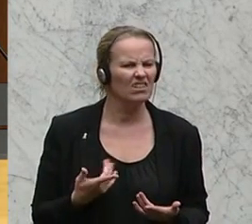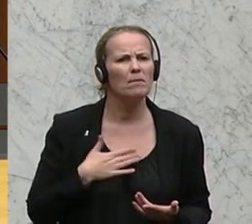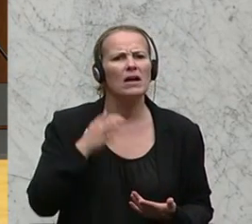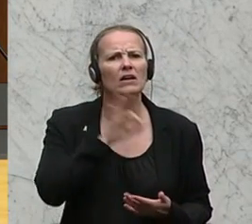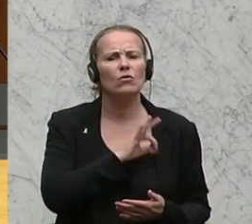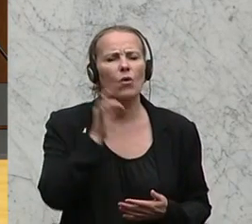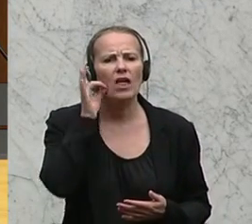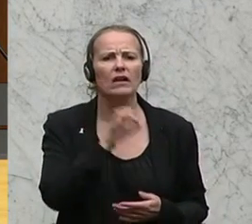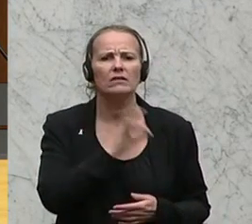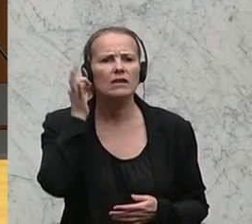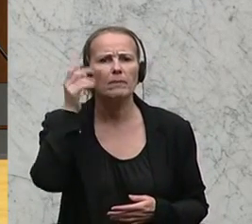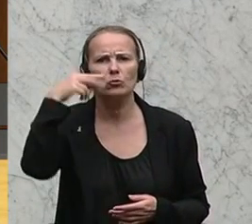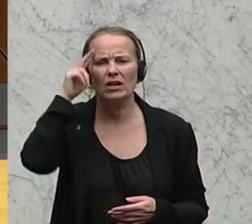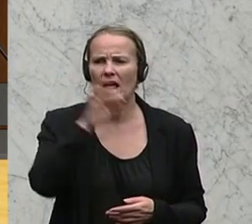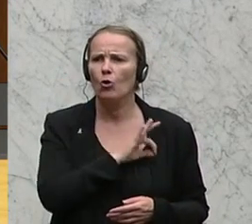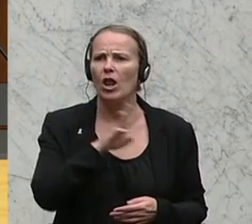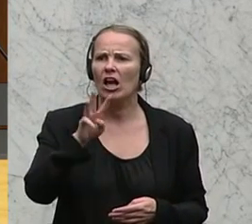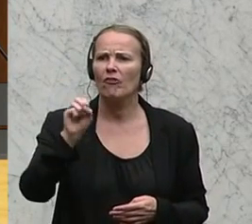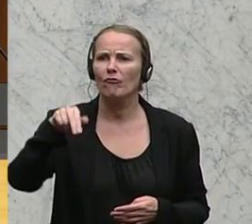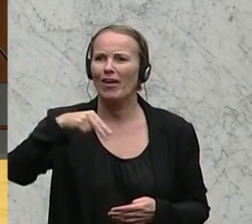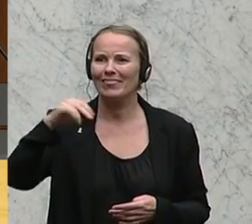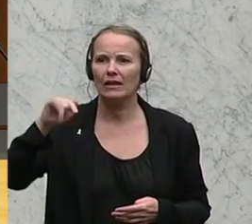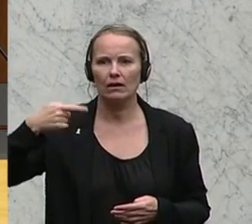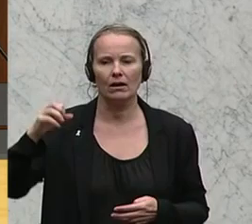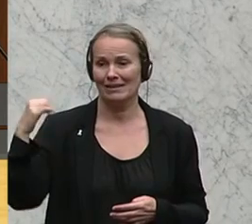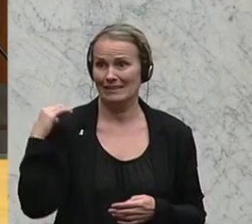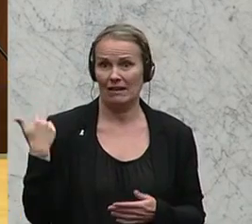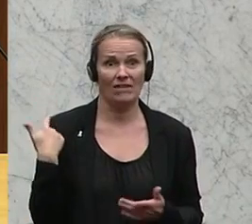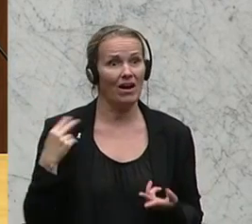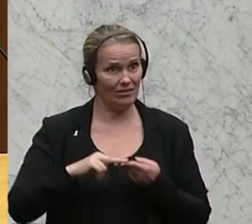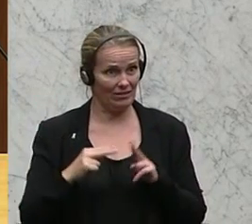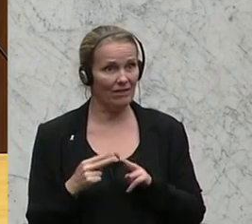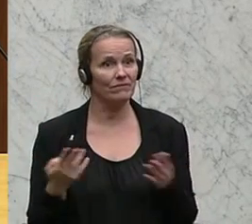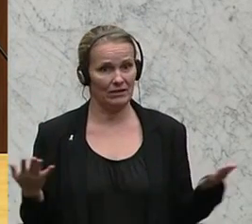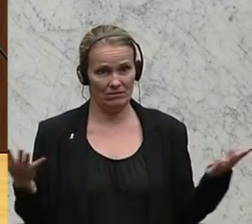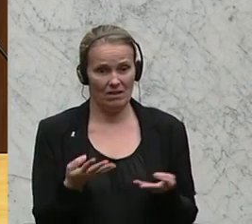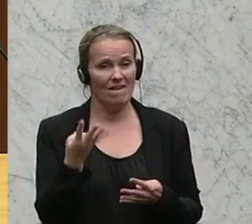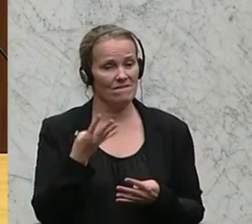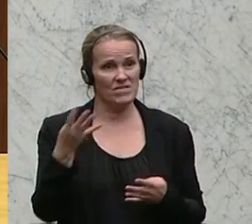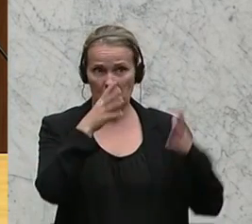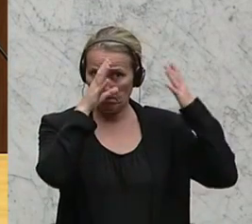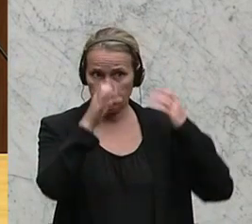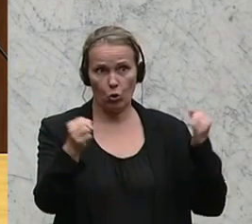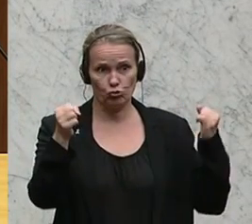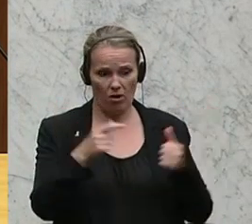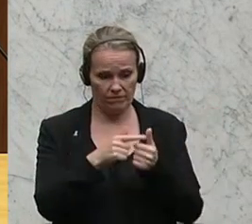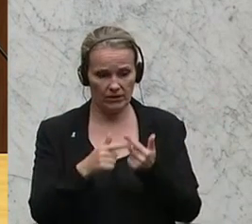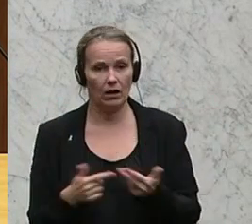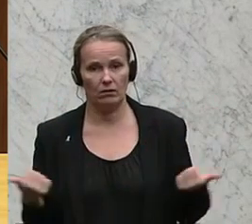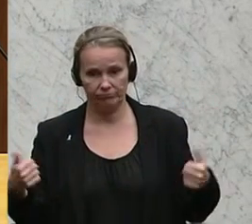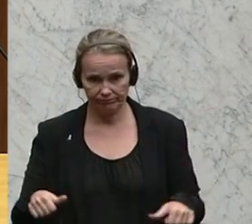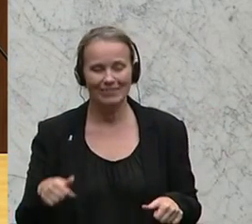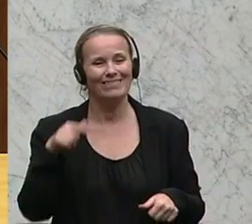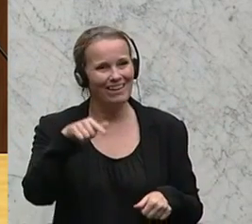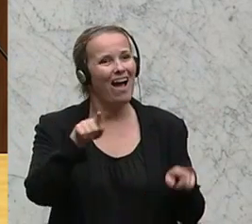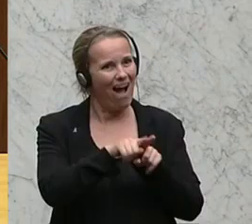es ist vom Kollegen Wenninger schon angesprochen worden, gestern ein Treffen mit den vier Vichigrad-Botschaftern und haben